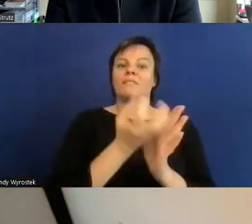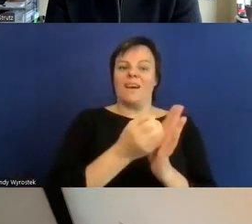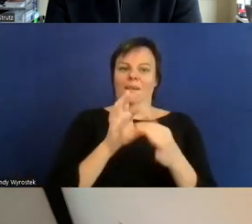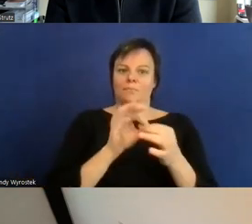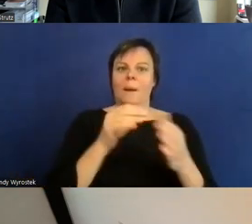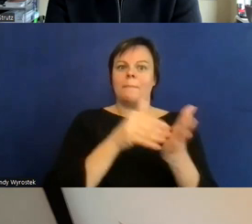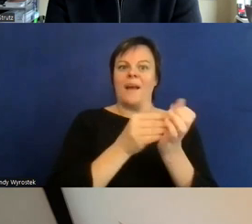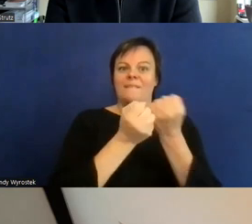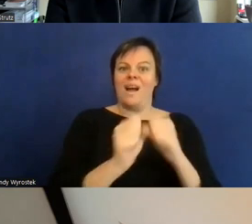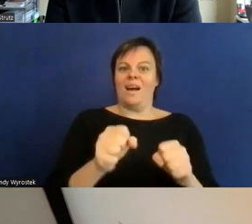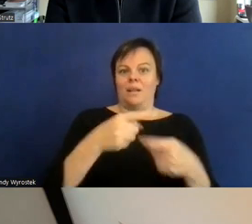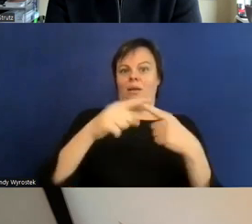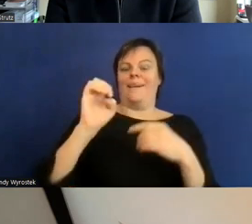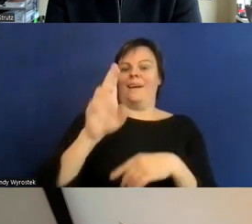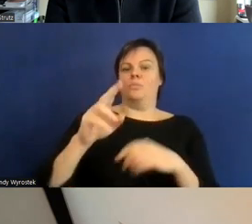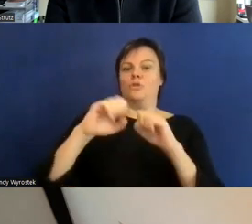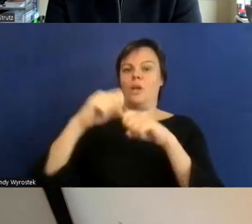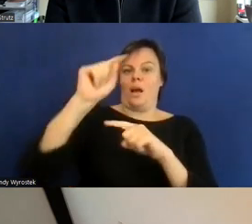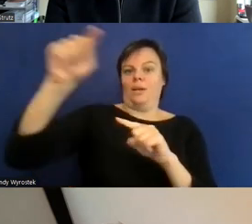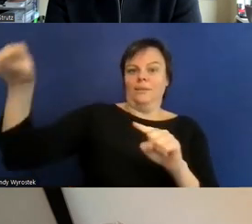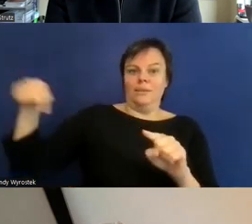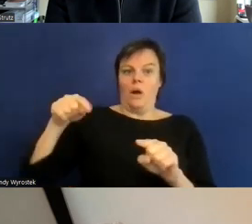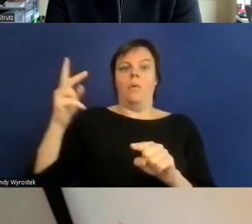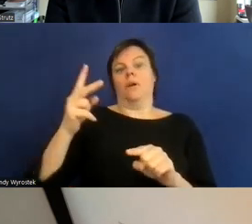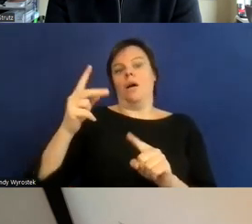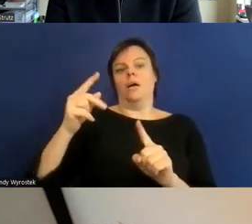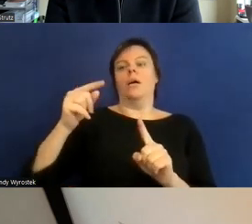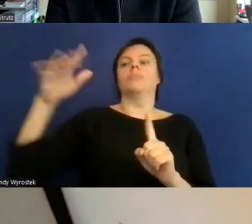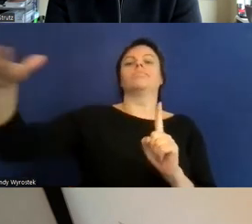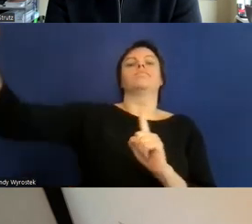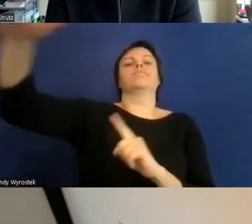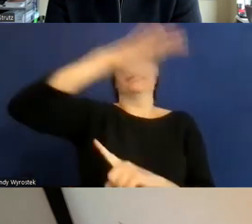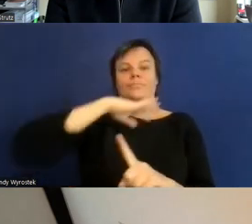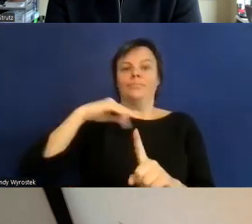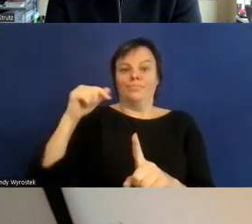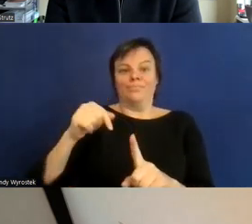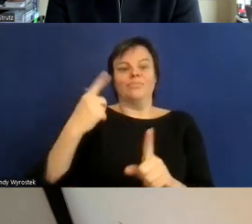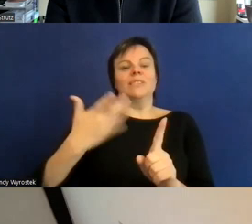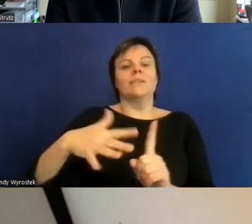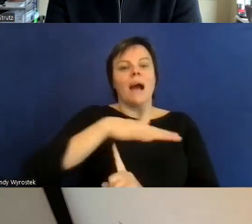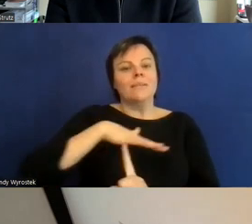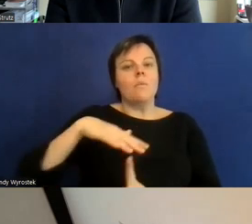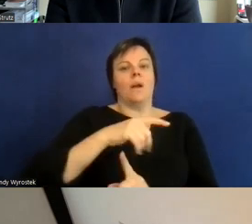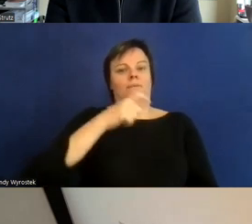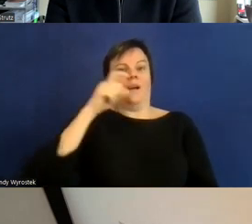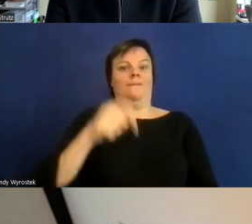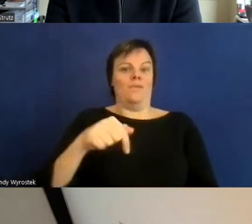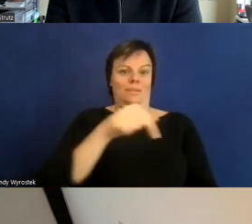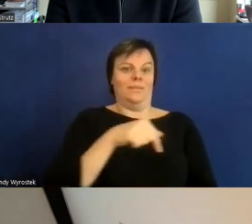ich denke jetzt vor allem auch in Accessible EU hier auch mit Blick über den Tellerrand stärker zu sensibilisieren